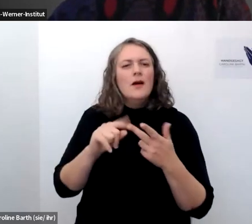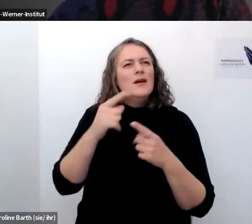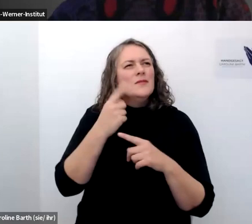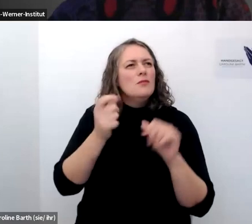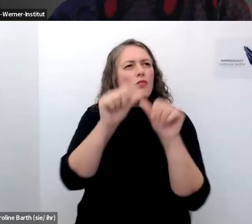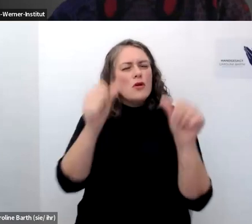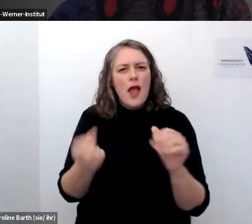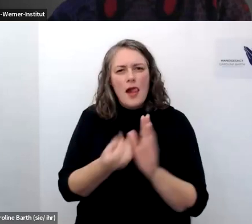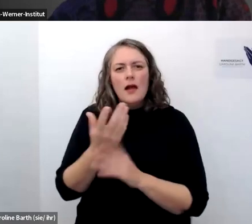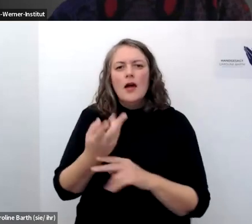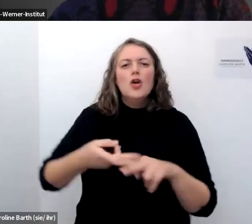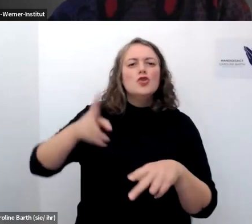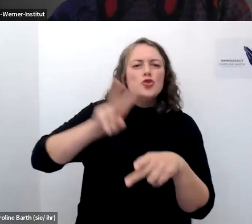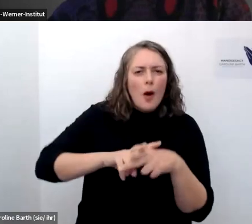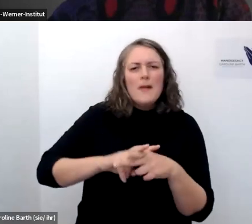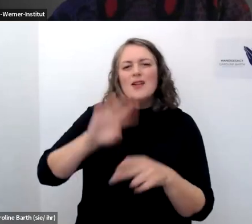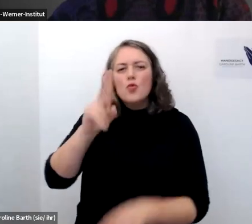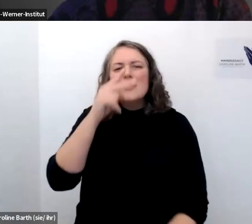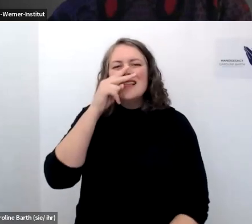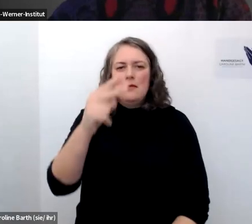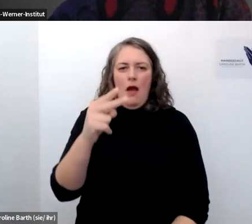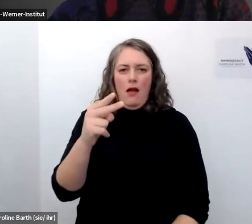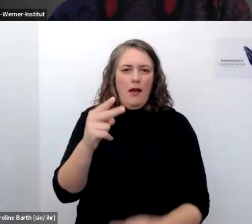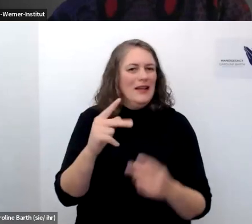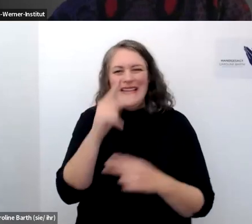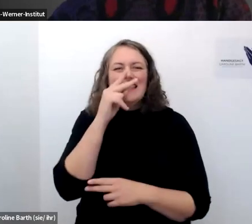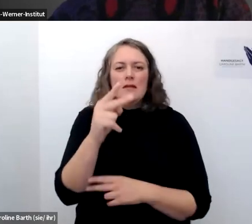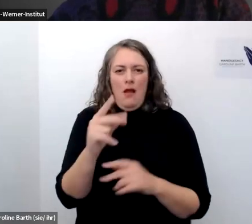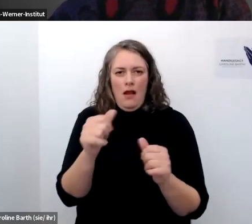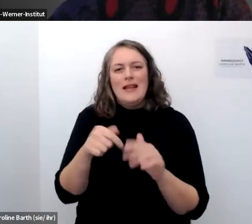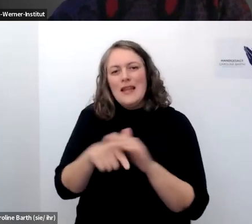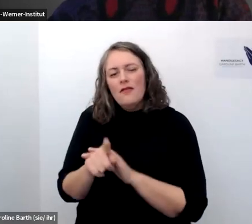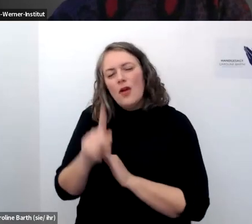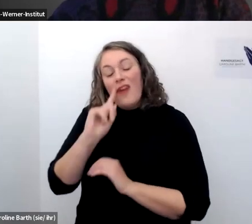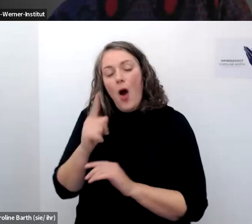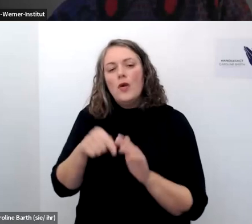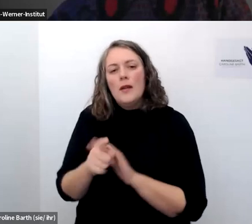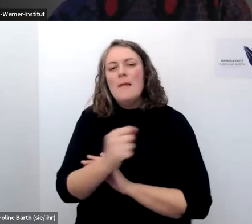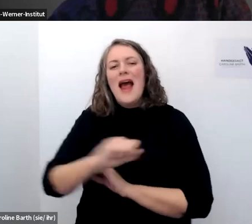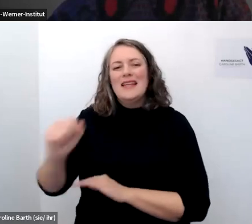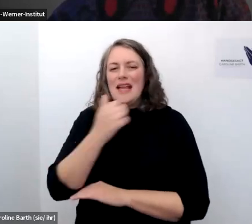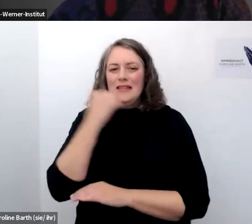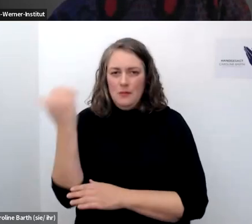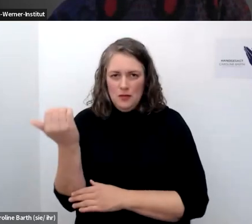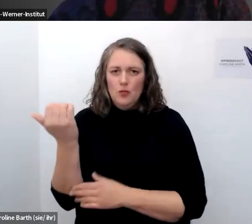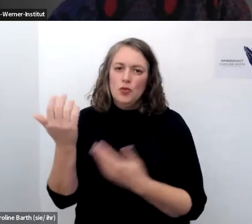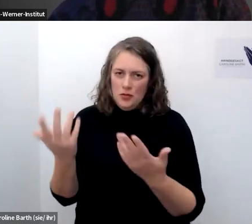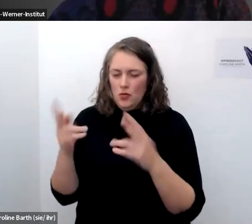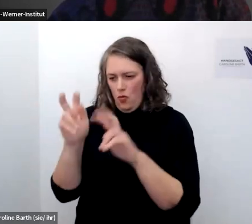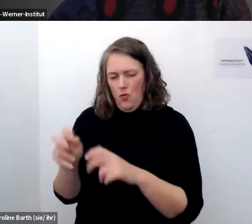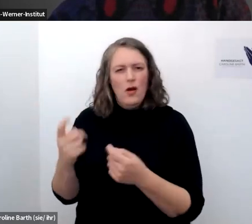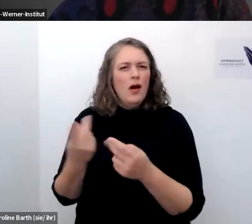von frauen im rechtsextremismus und zwar was mir nämlich auch aufgefallen ist das war auch noch mit